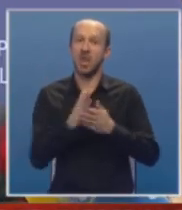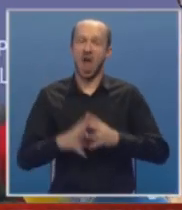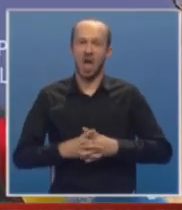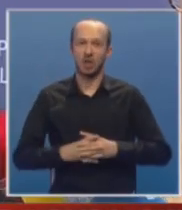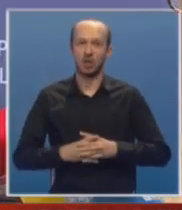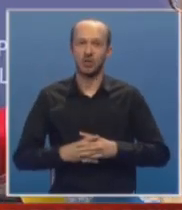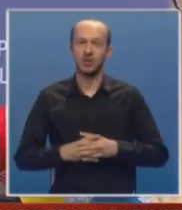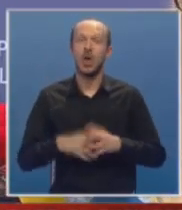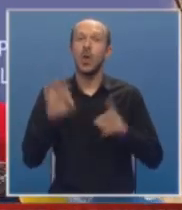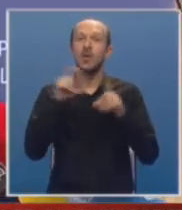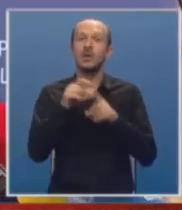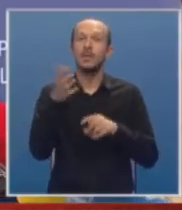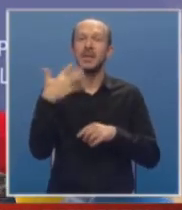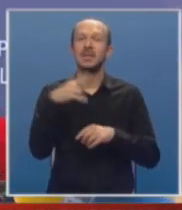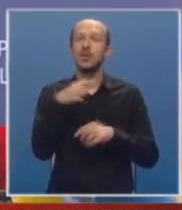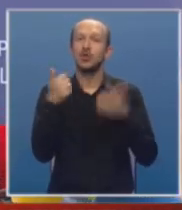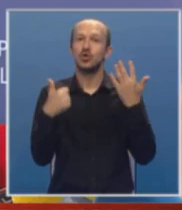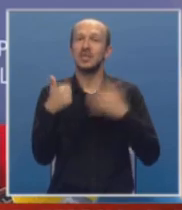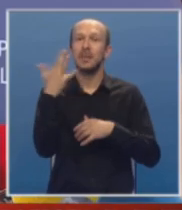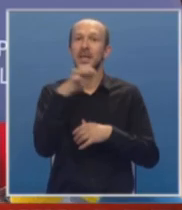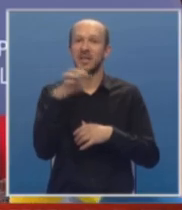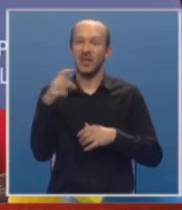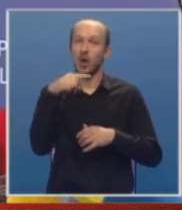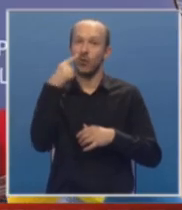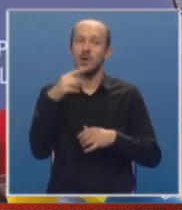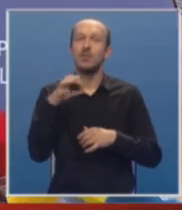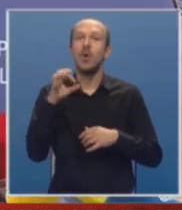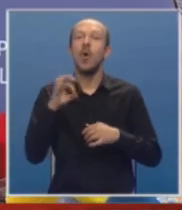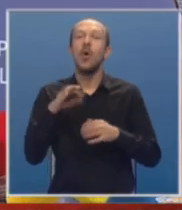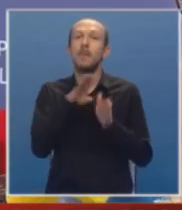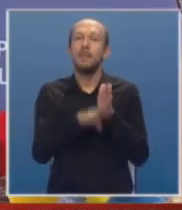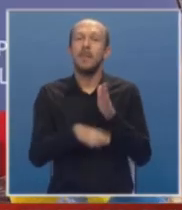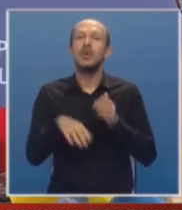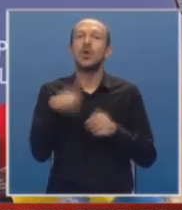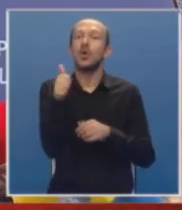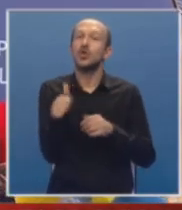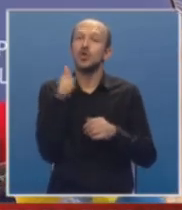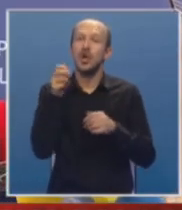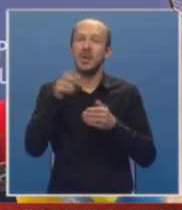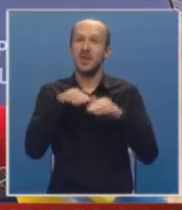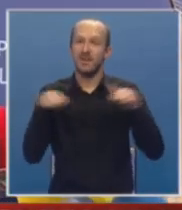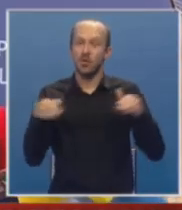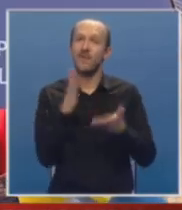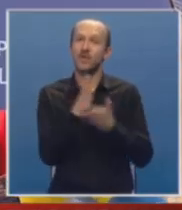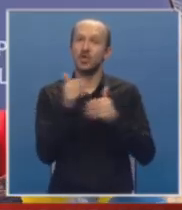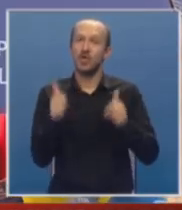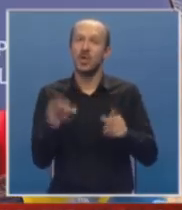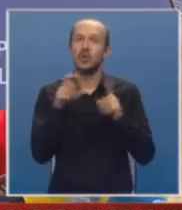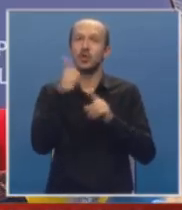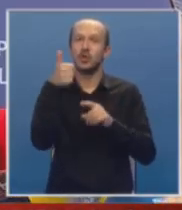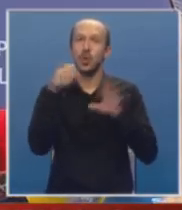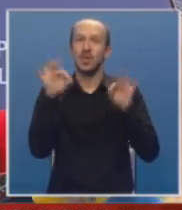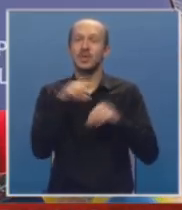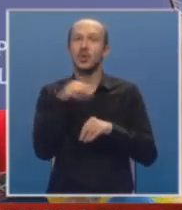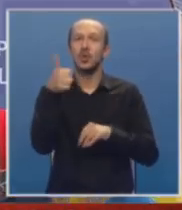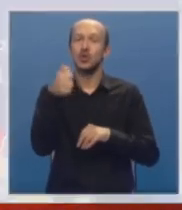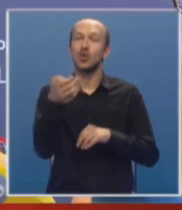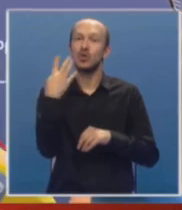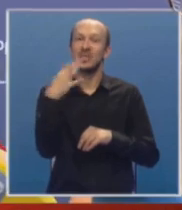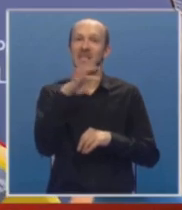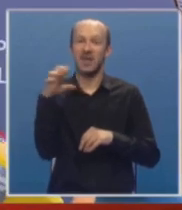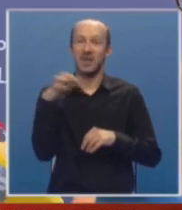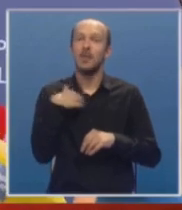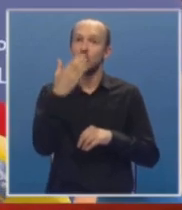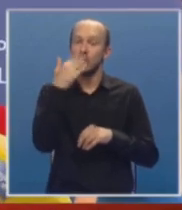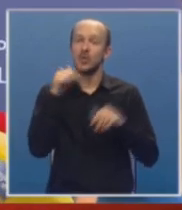od 50 do 65 evra, govorimo band energije na godišnjem nivou, već danas od 110 do 140 evra.